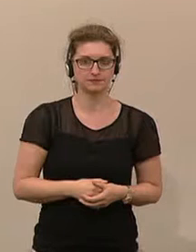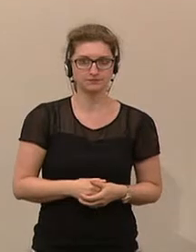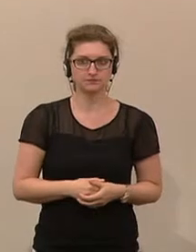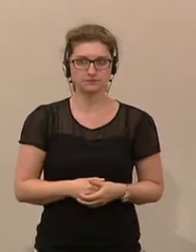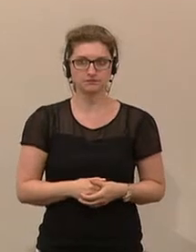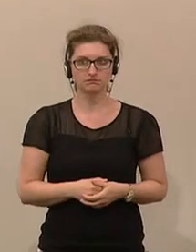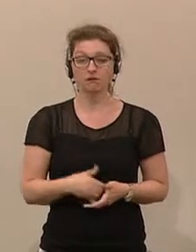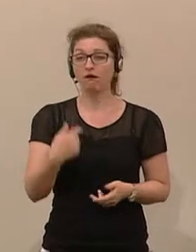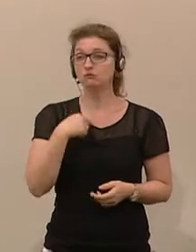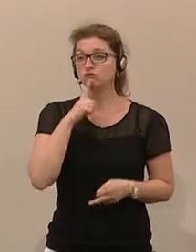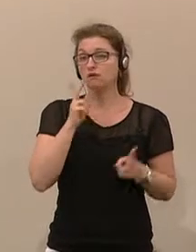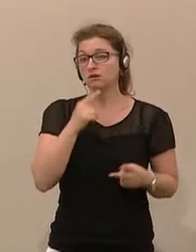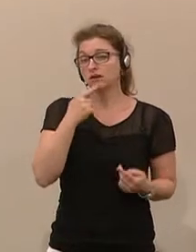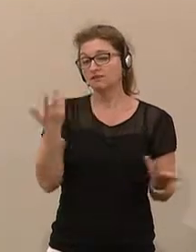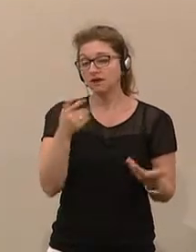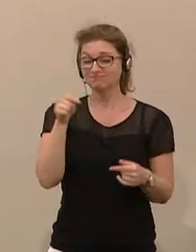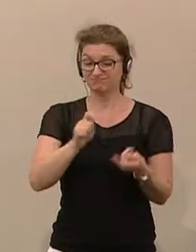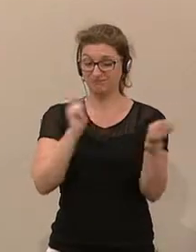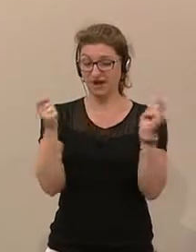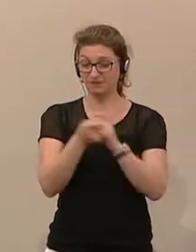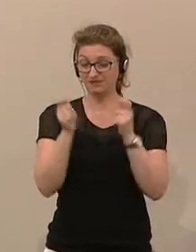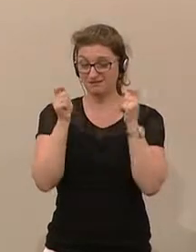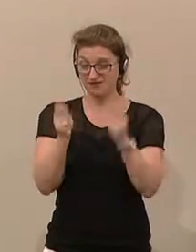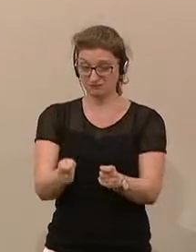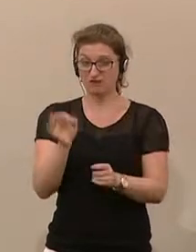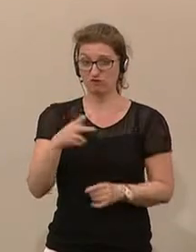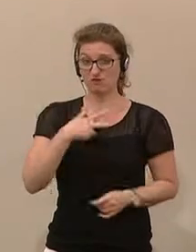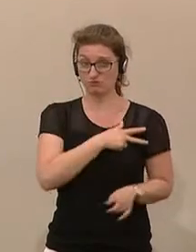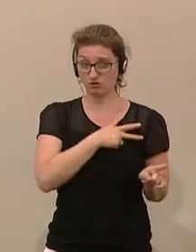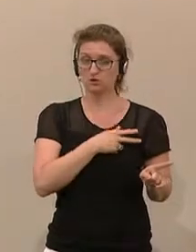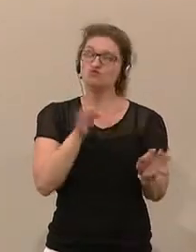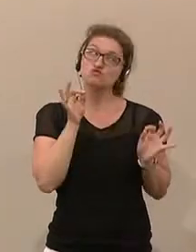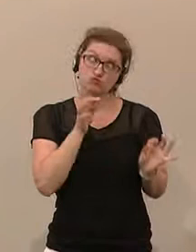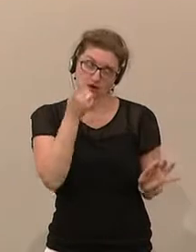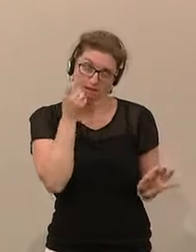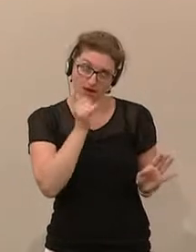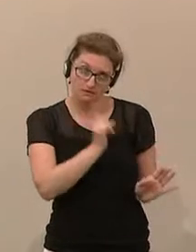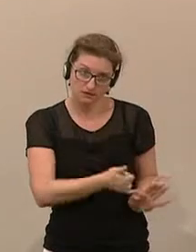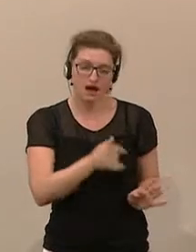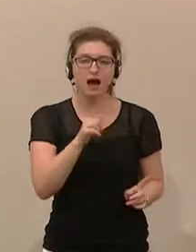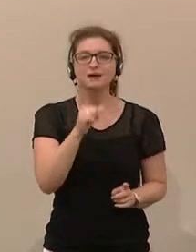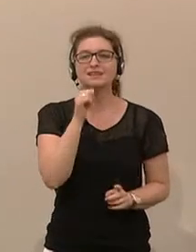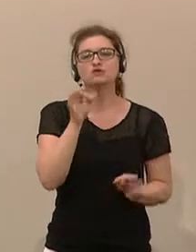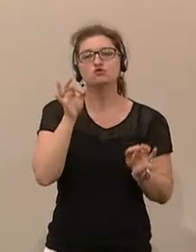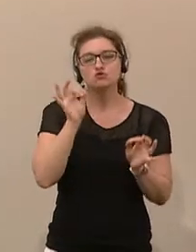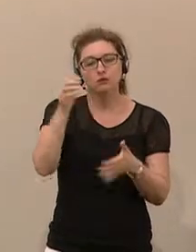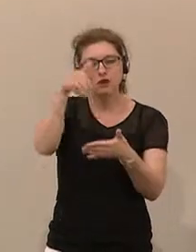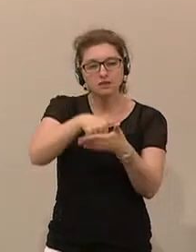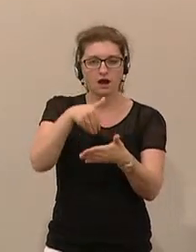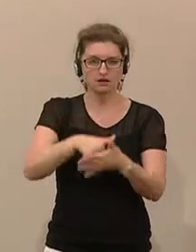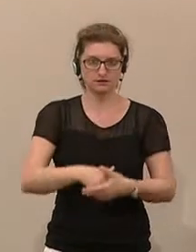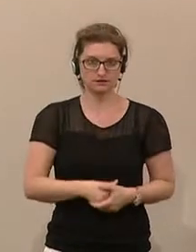Ich kann nur sagen, der Abänderungsantrag der SPÖ ist gut gemeint. Er ist nicht gut in dem, was